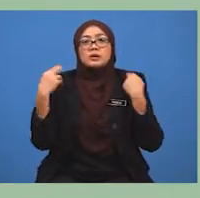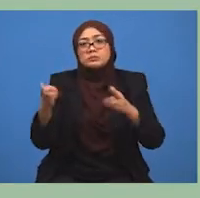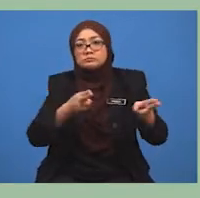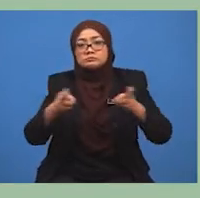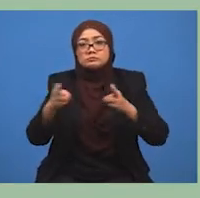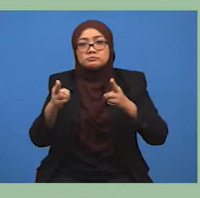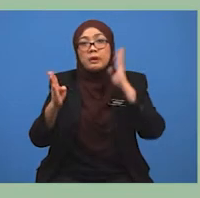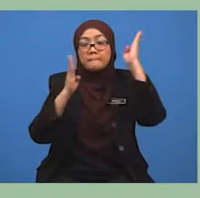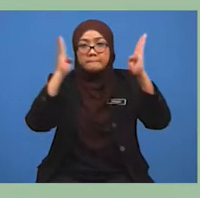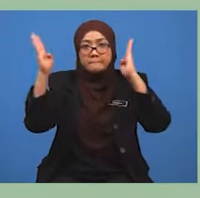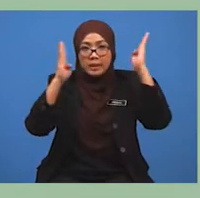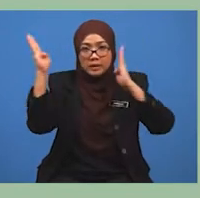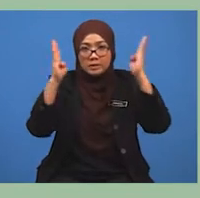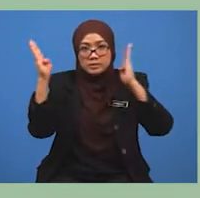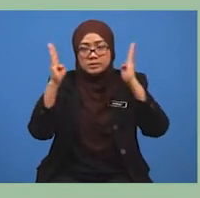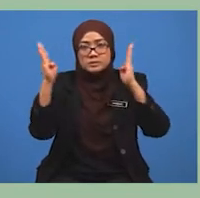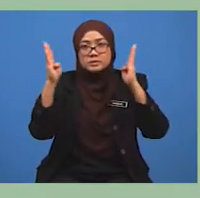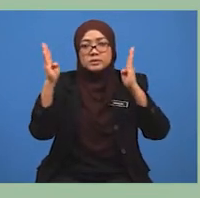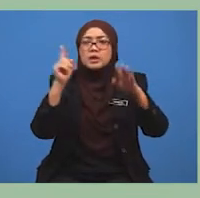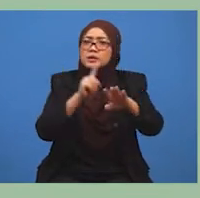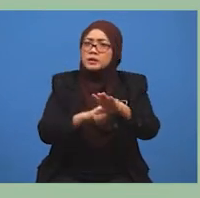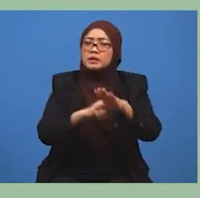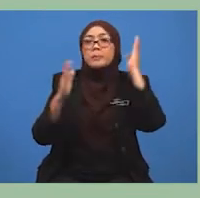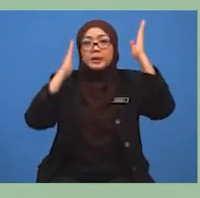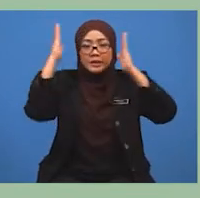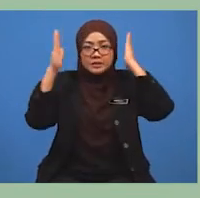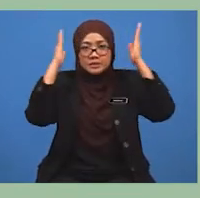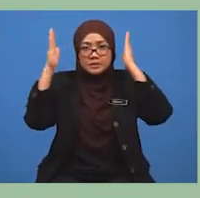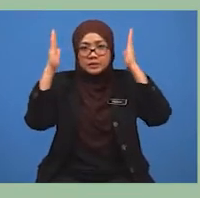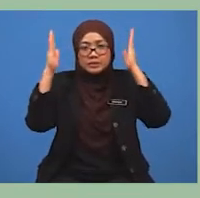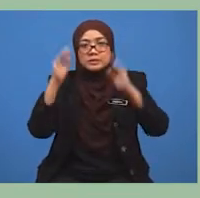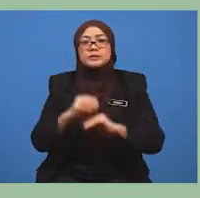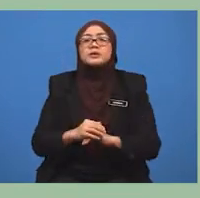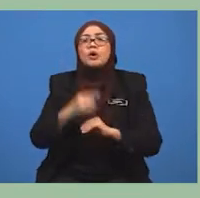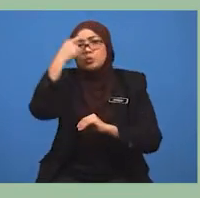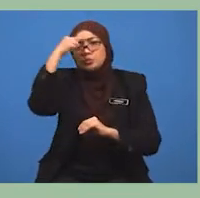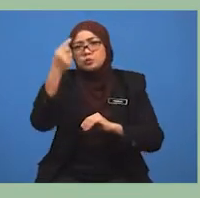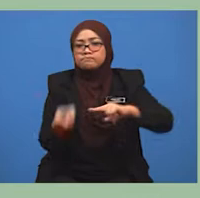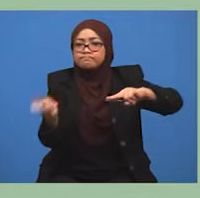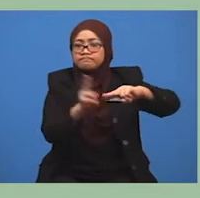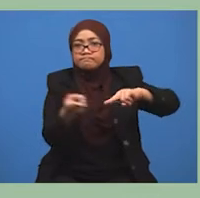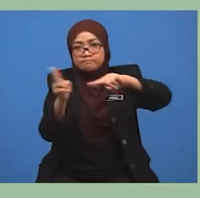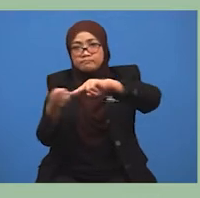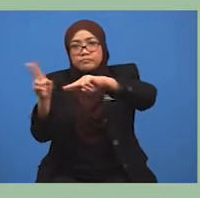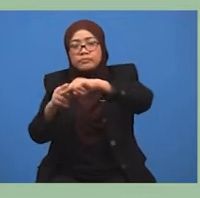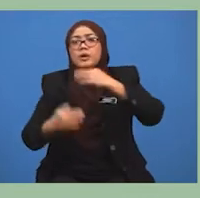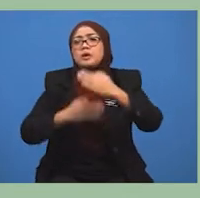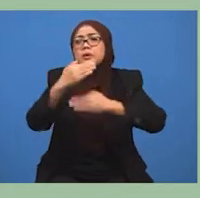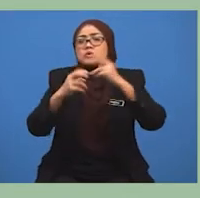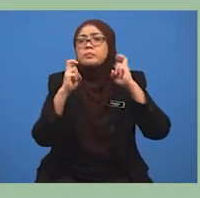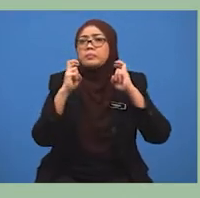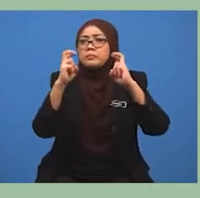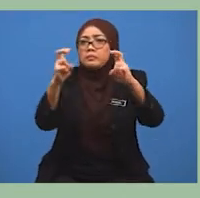serta BAS oleh Prasarana Malaysia Berhad untuk meningkatkan kemajuan